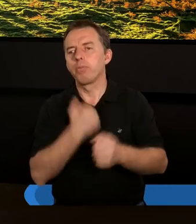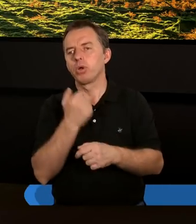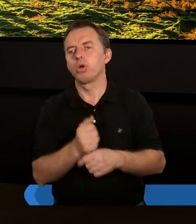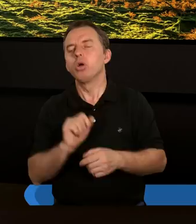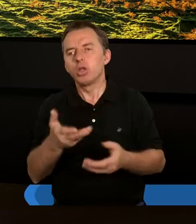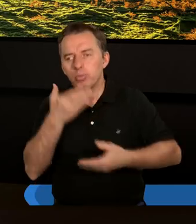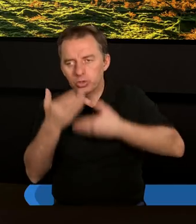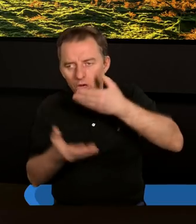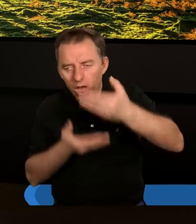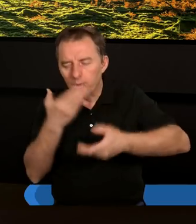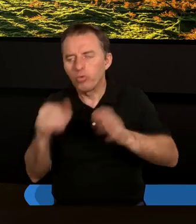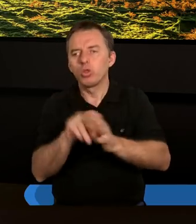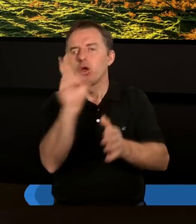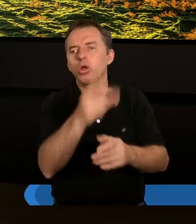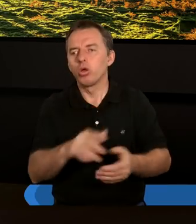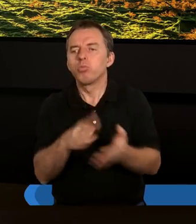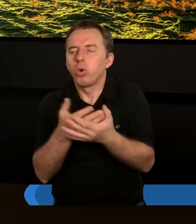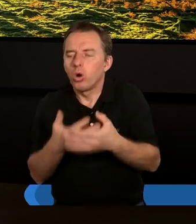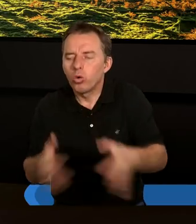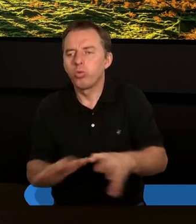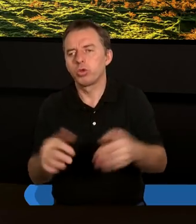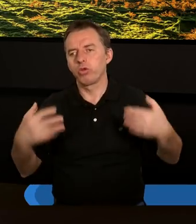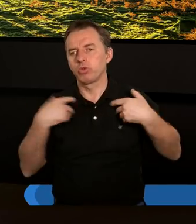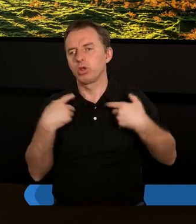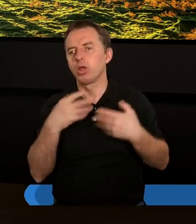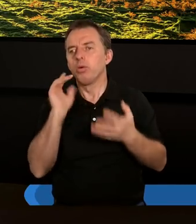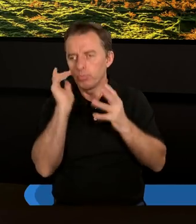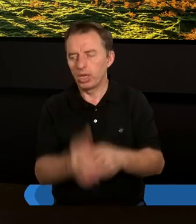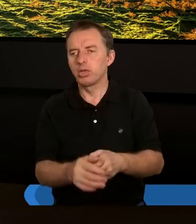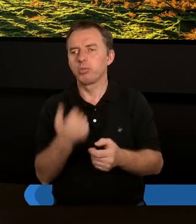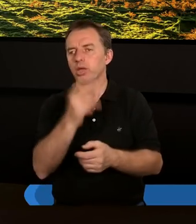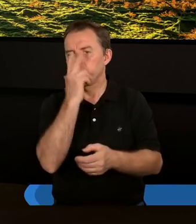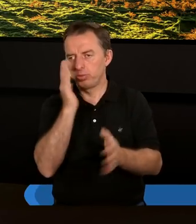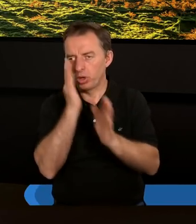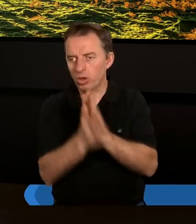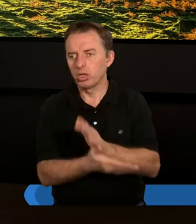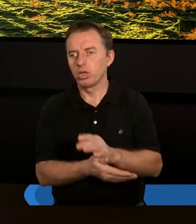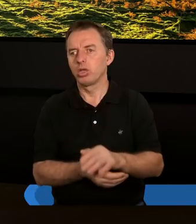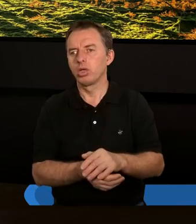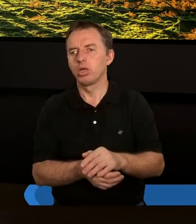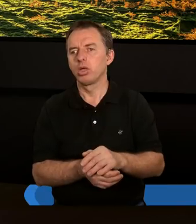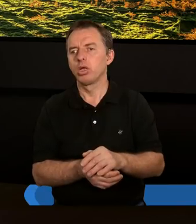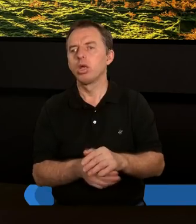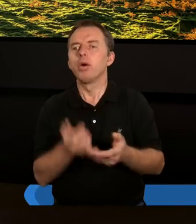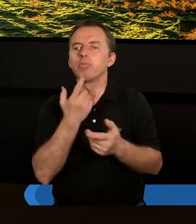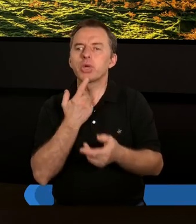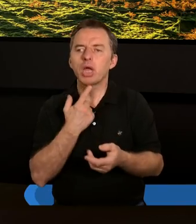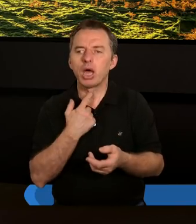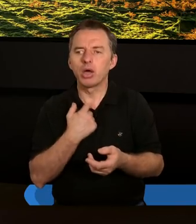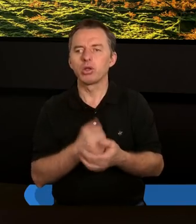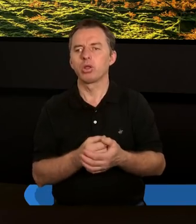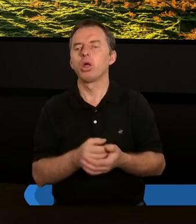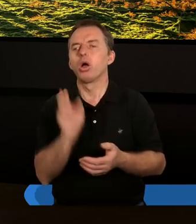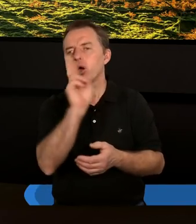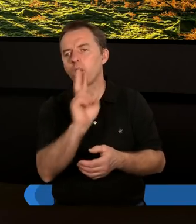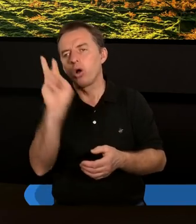gdzieś przemówić do kogoś, kto pogubił się w życiu, to będzie to wyrazem troski. To będzie to wyrazem pragnienia,